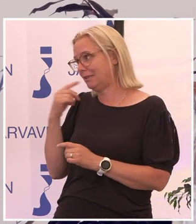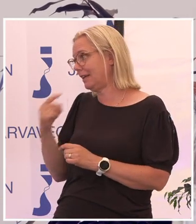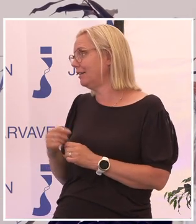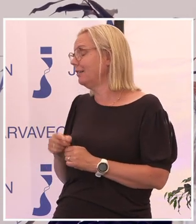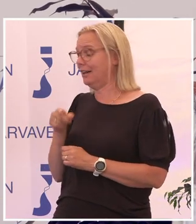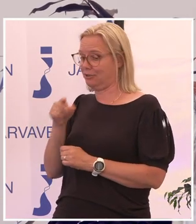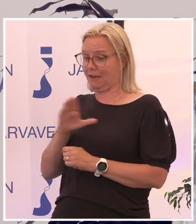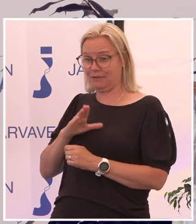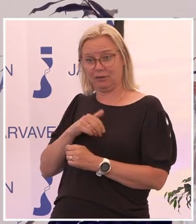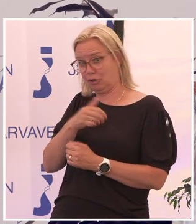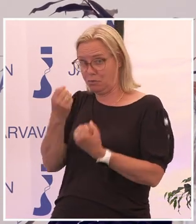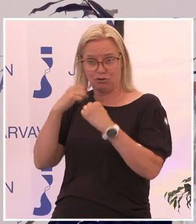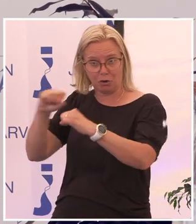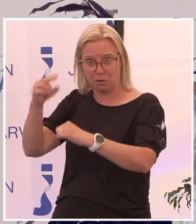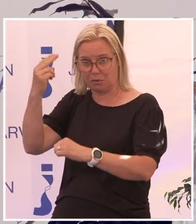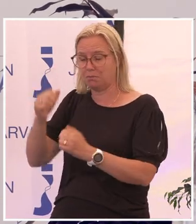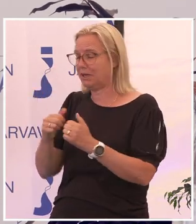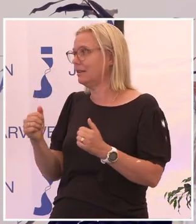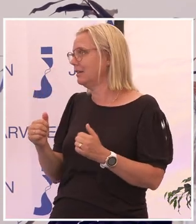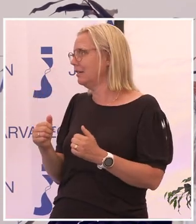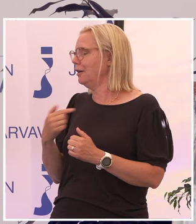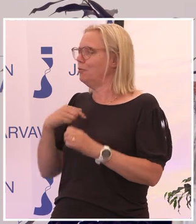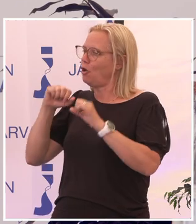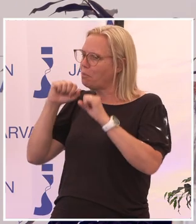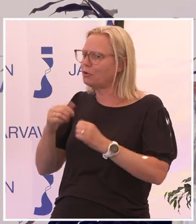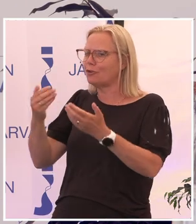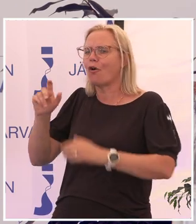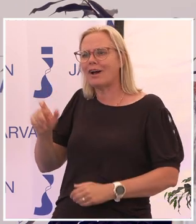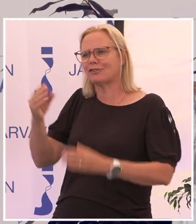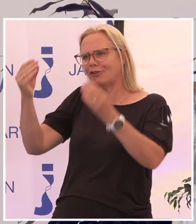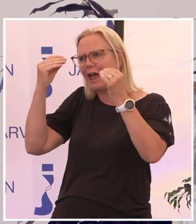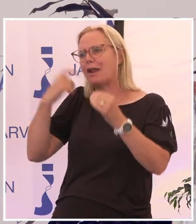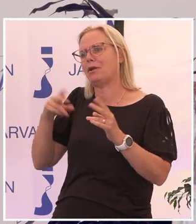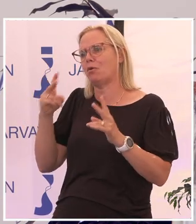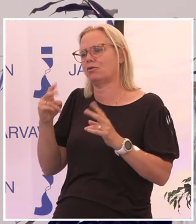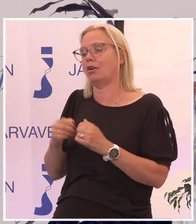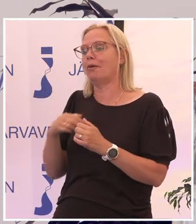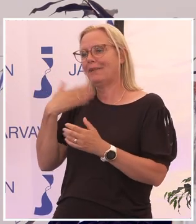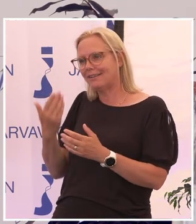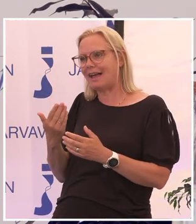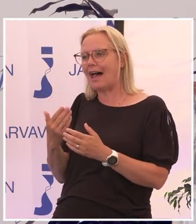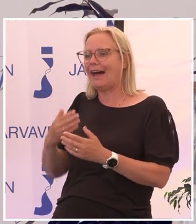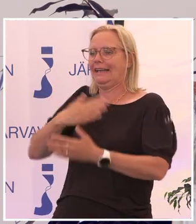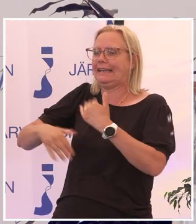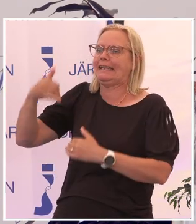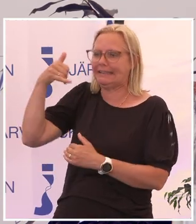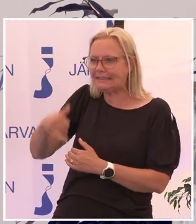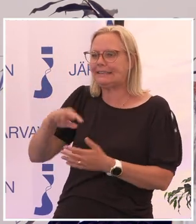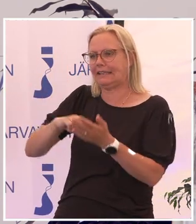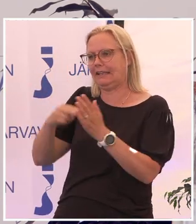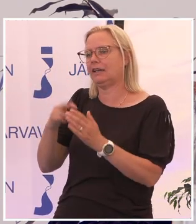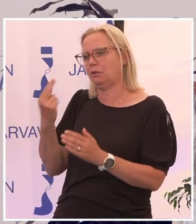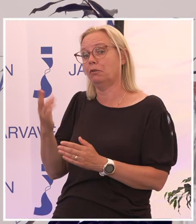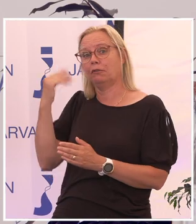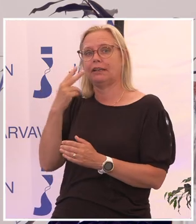här finns ju så det är bara att köra igång. Men jag måste få chansen att lära mig det också men det är integrerat i tekniken och vi kan se många